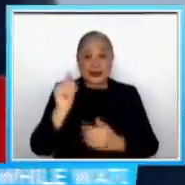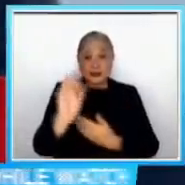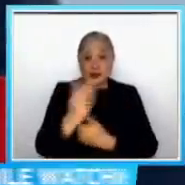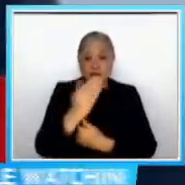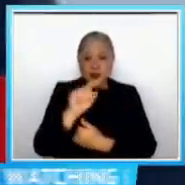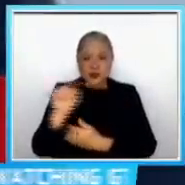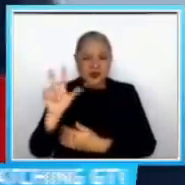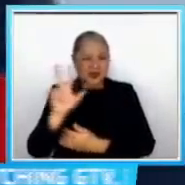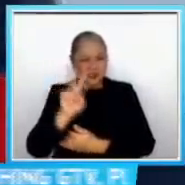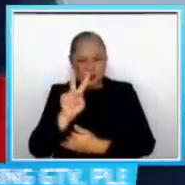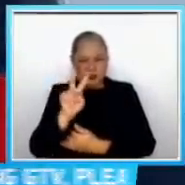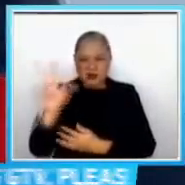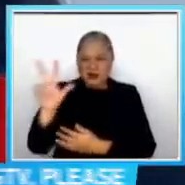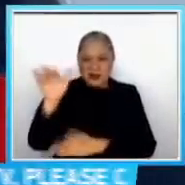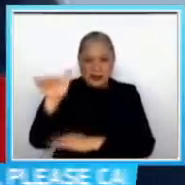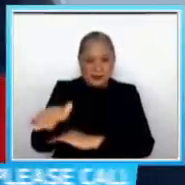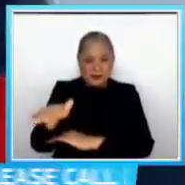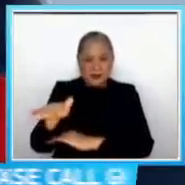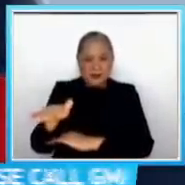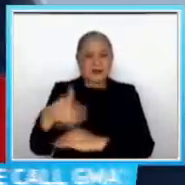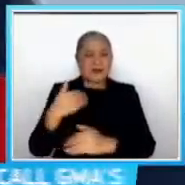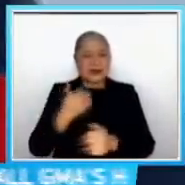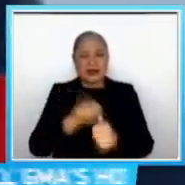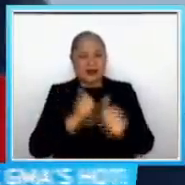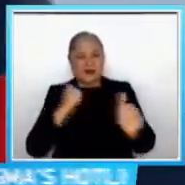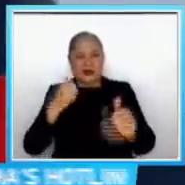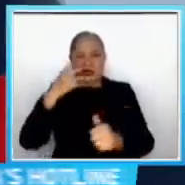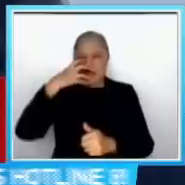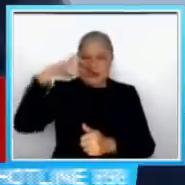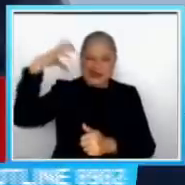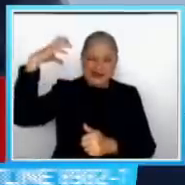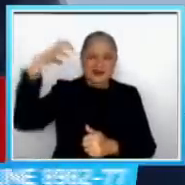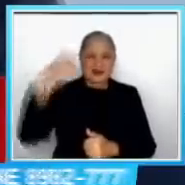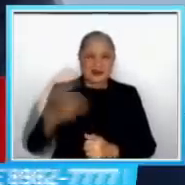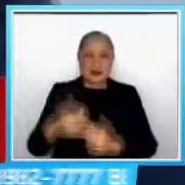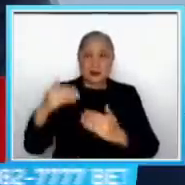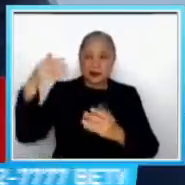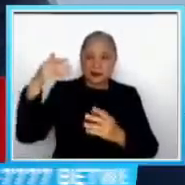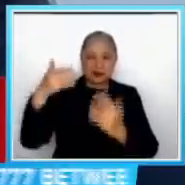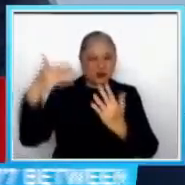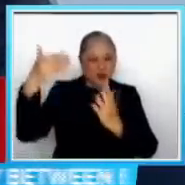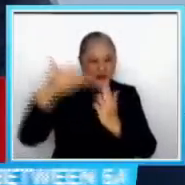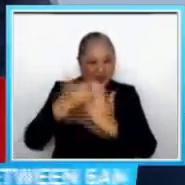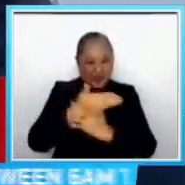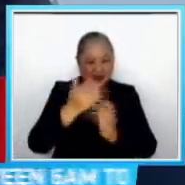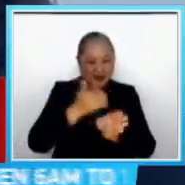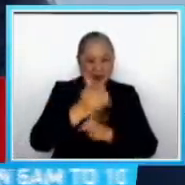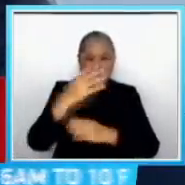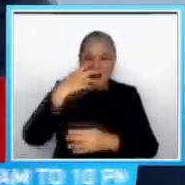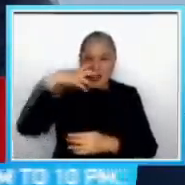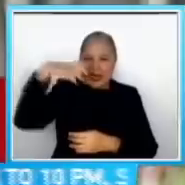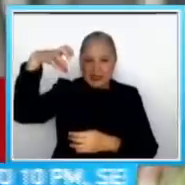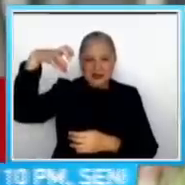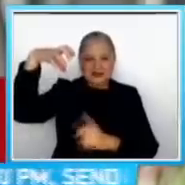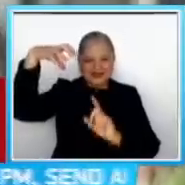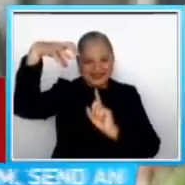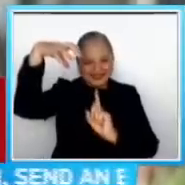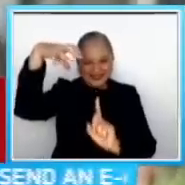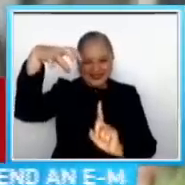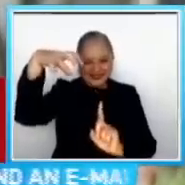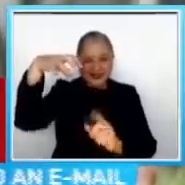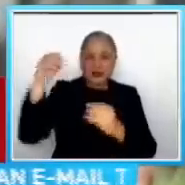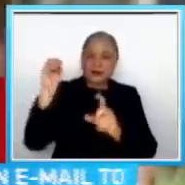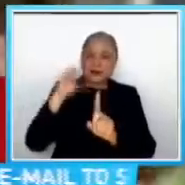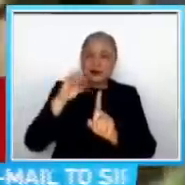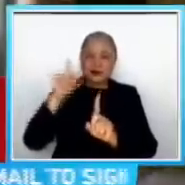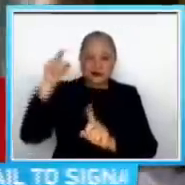ay iwasan po muna natin Na direktang naka-expose po